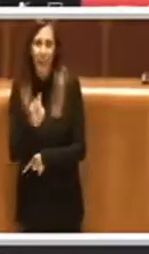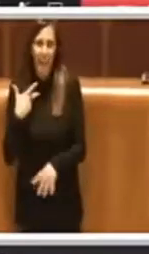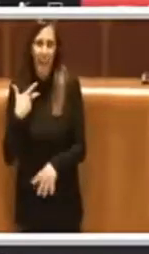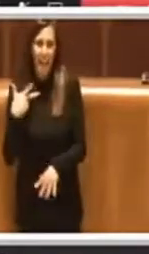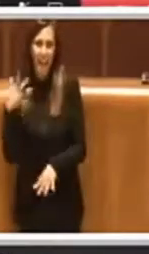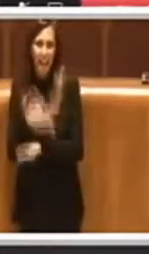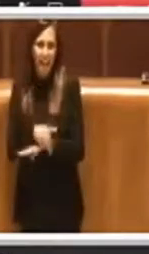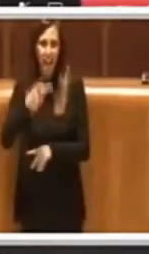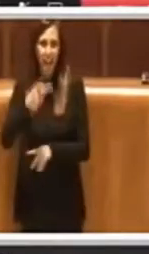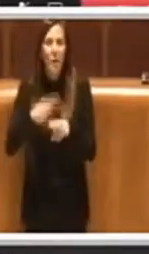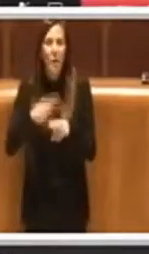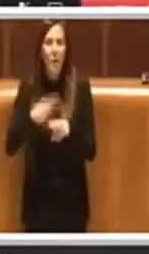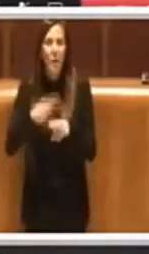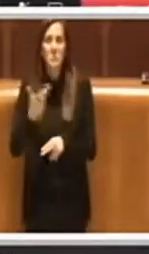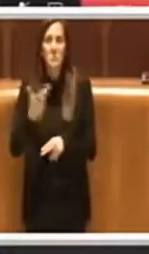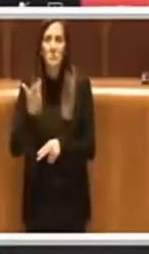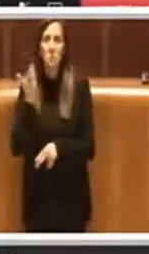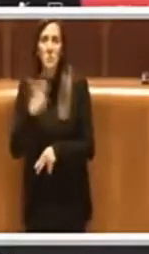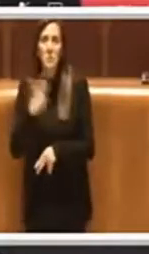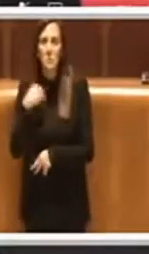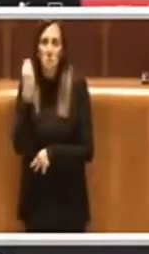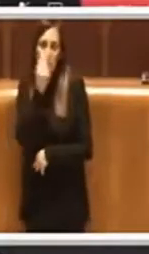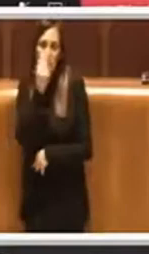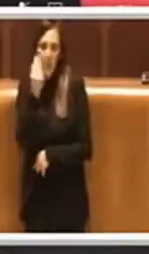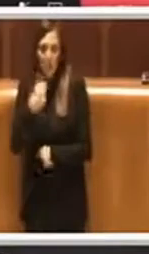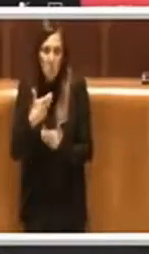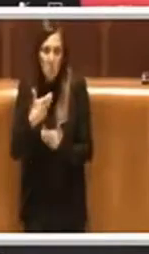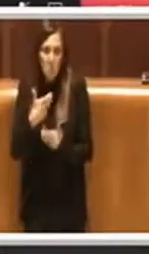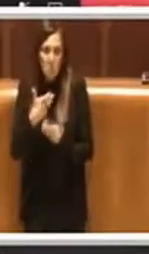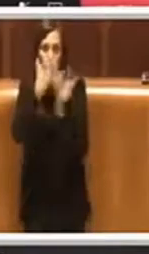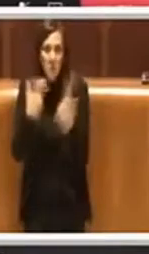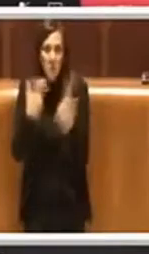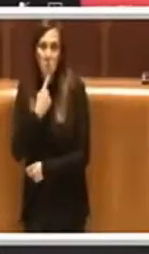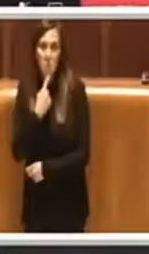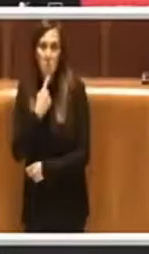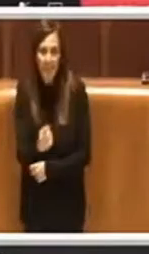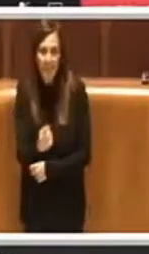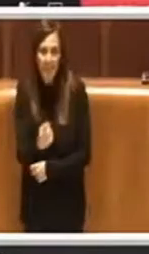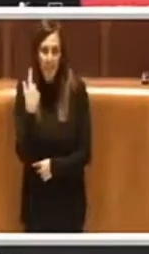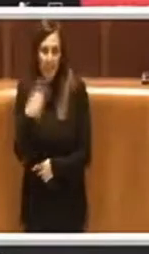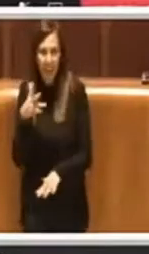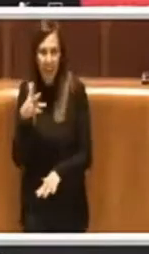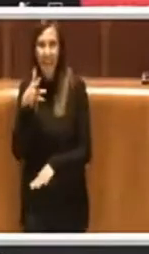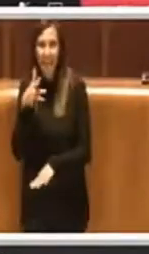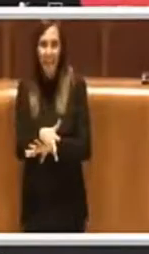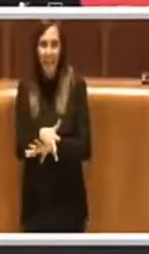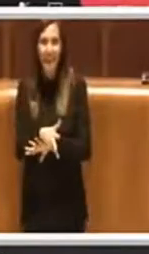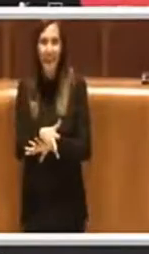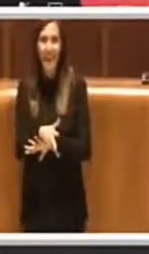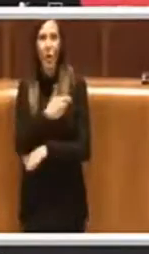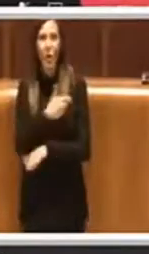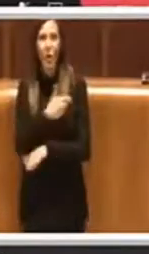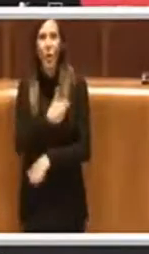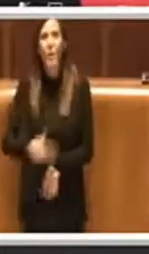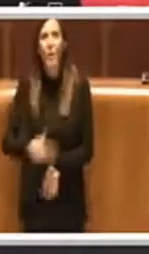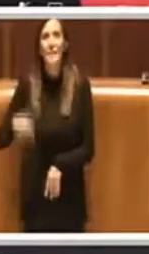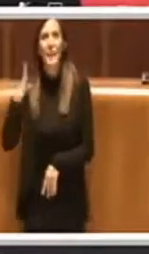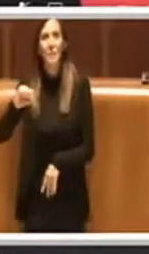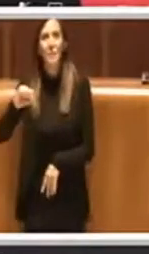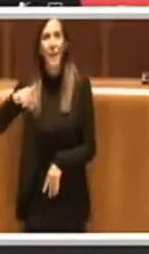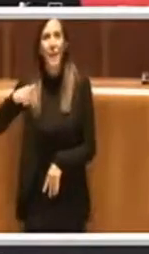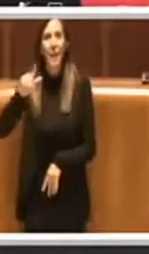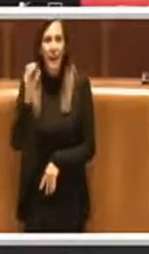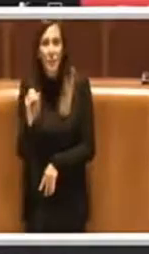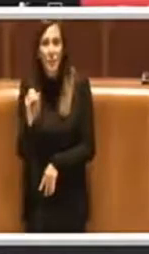pensavo di essere stato abbastanza chiaro, mi pare di capire dall'intervento della Consigliera Abbaio che forse non